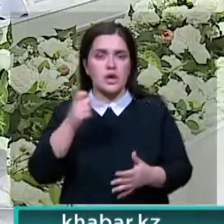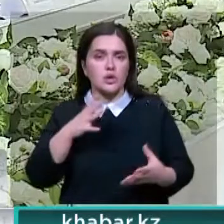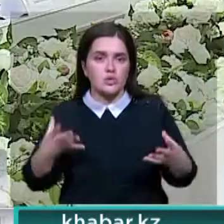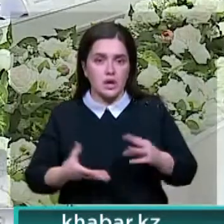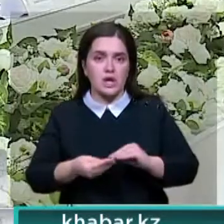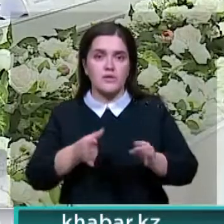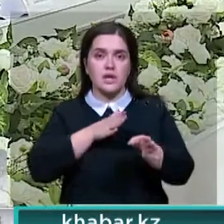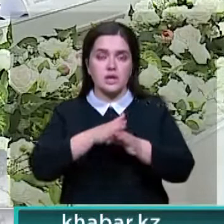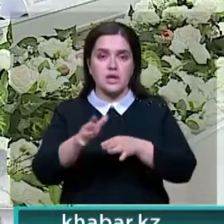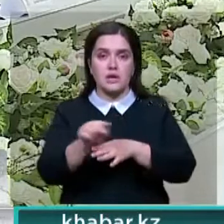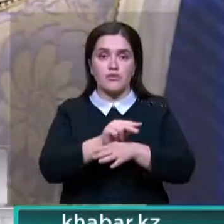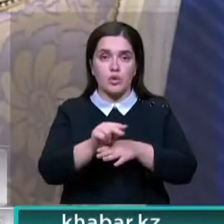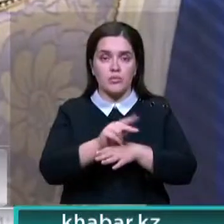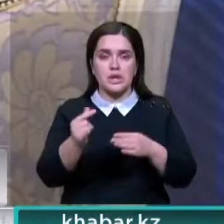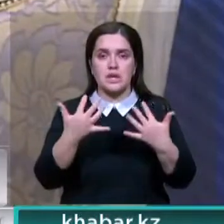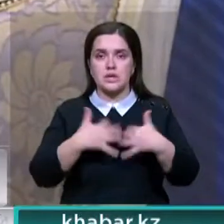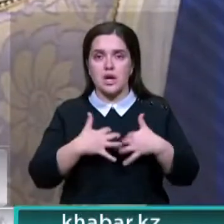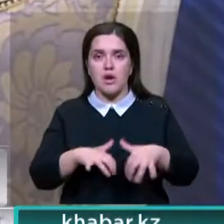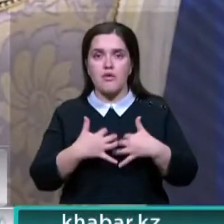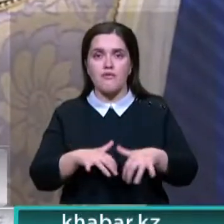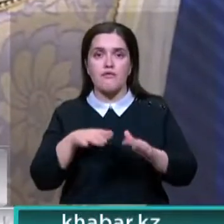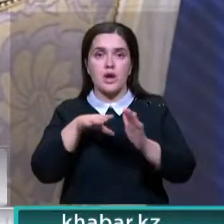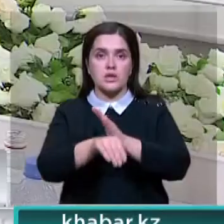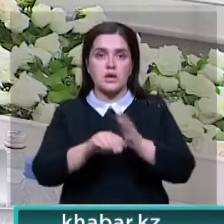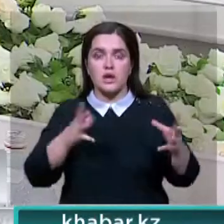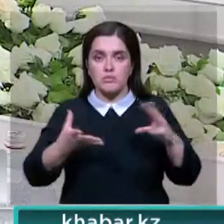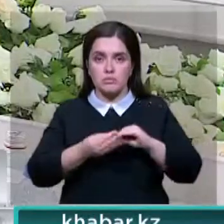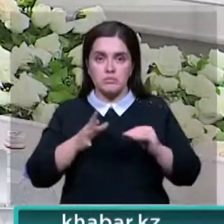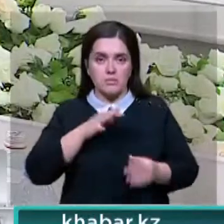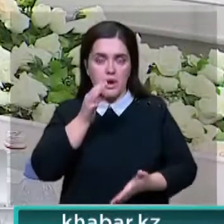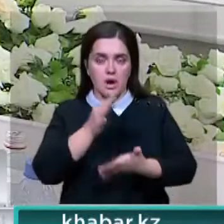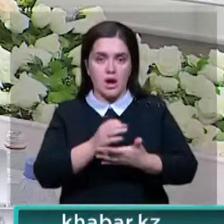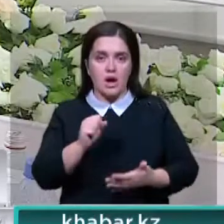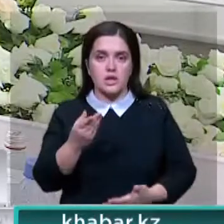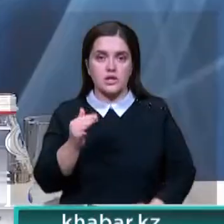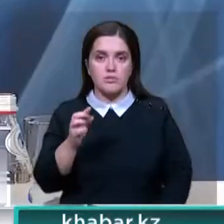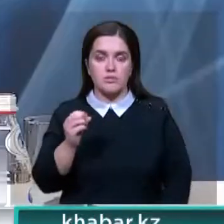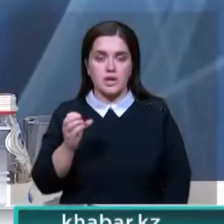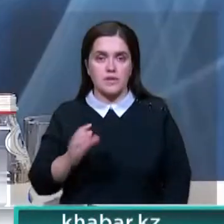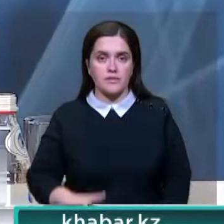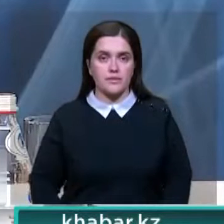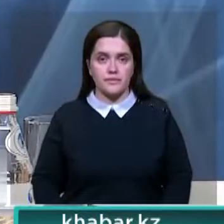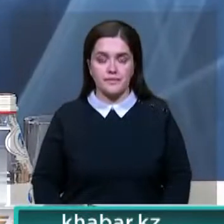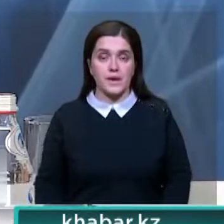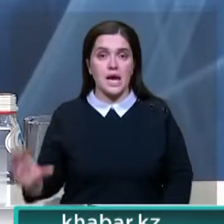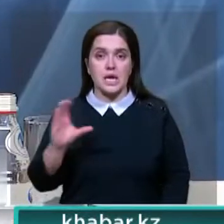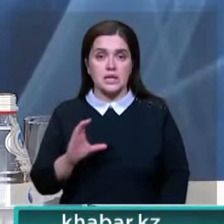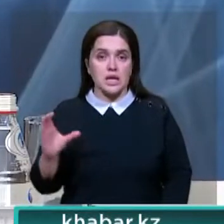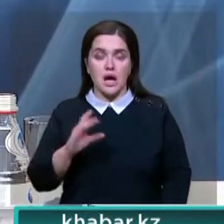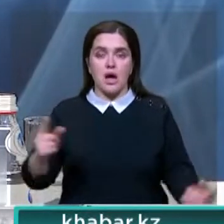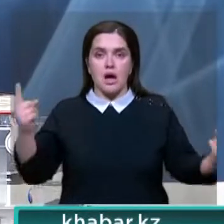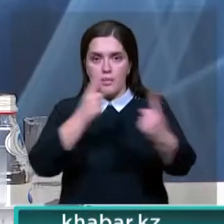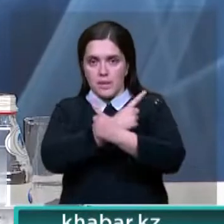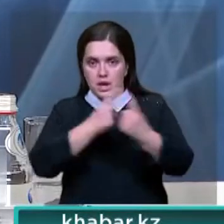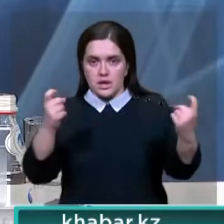прогнозирование результатов, реализация реформ и оценки воздействия, заключила Шимбаев. В сентябрьском послании народу